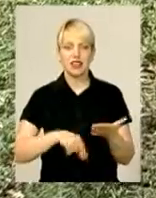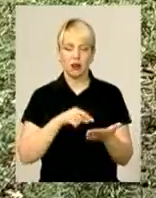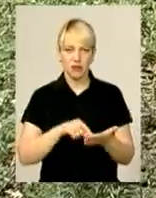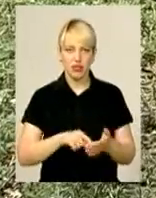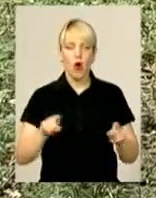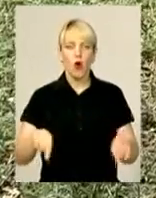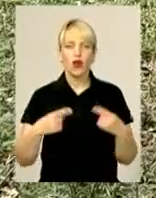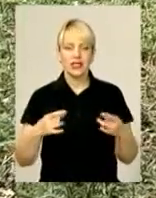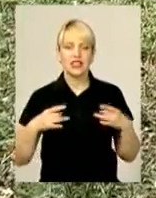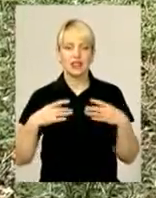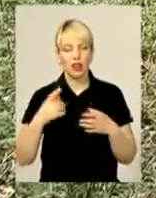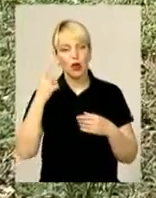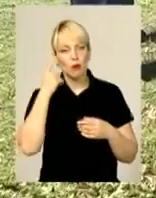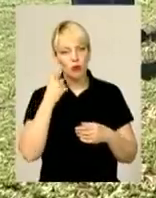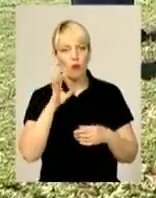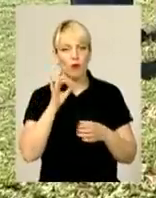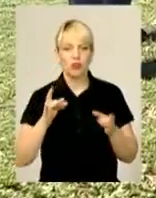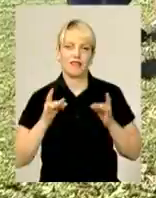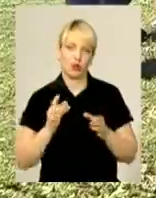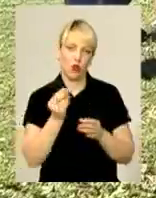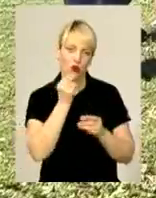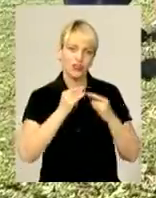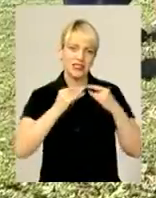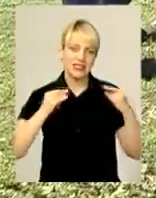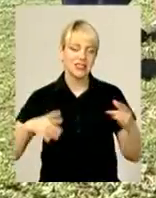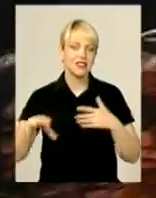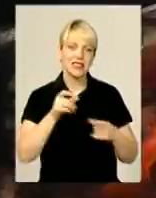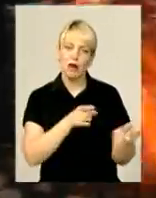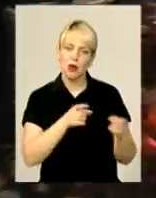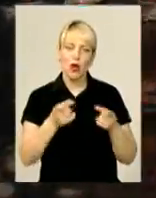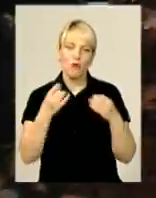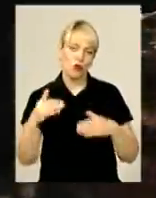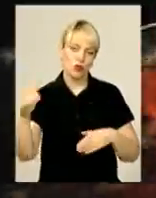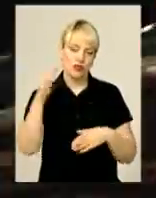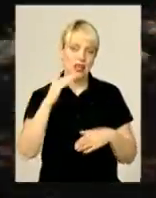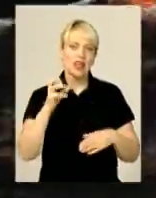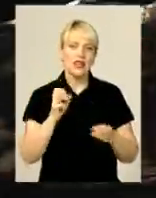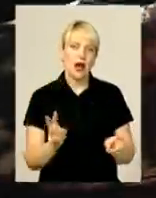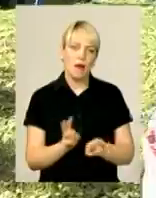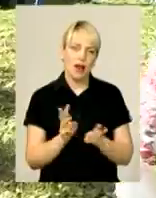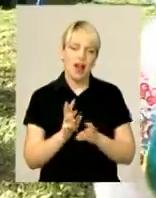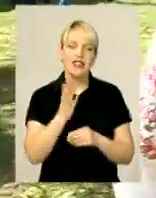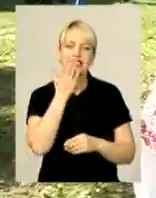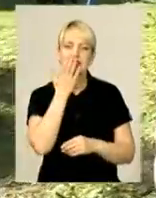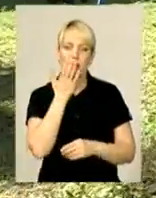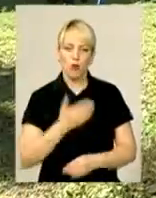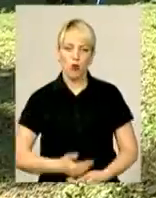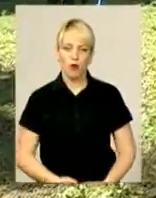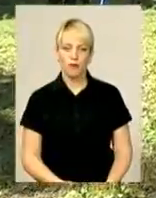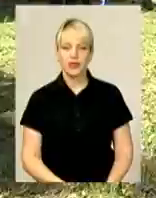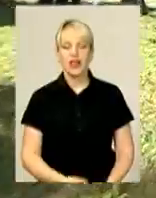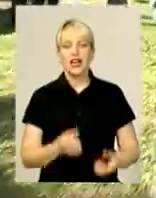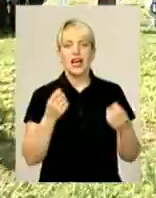Організатори свята потурбувалися і про святковий стіл. Усе приготували просто неба набагаті з димком. Пригощати гречаною